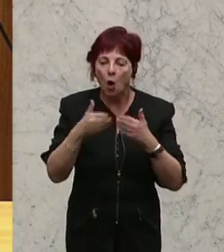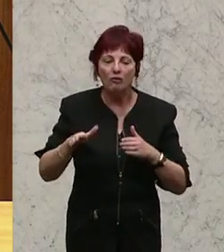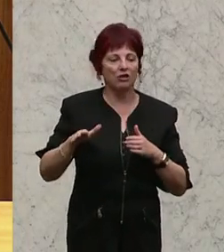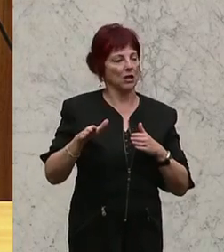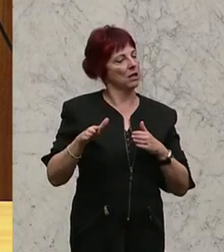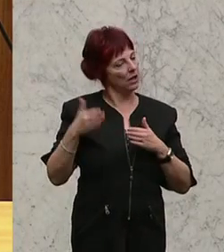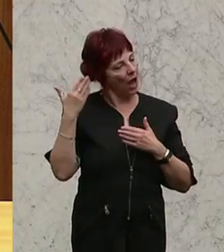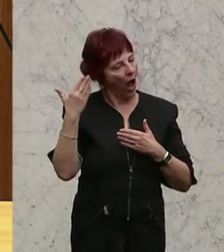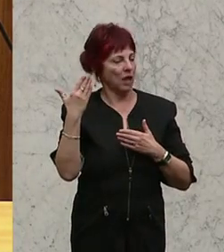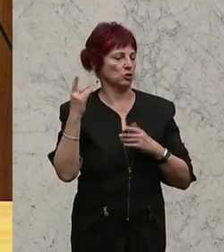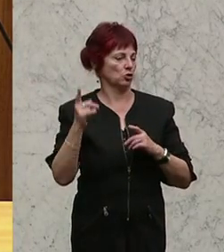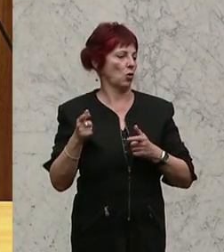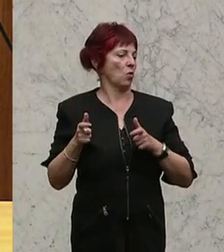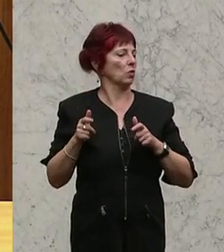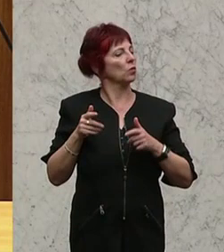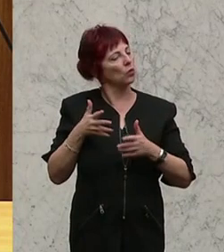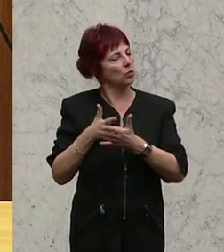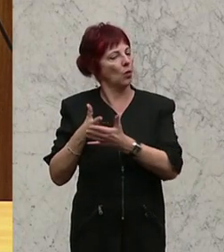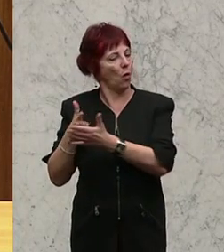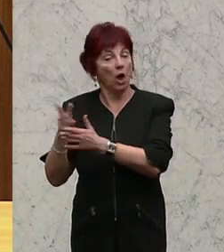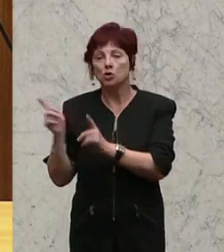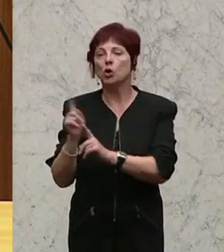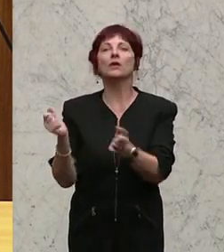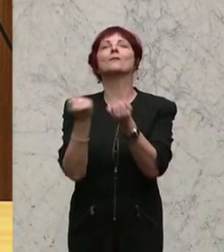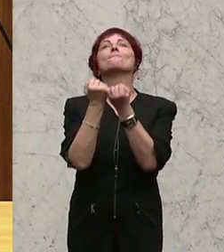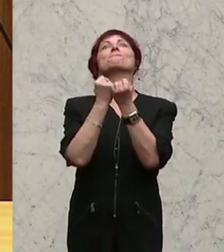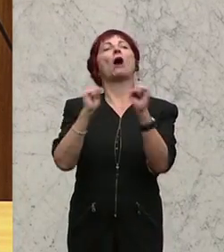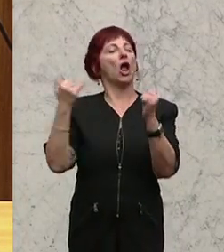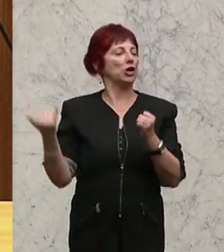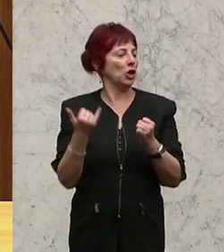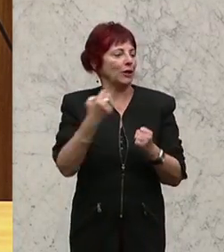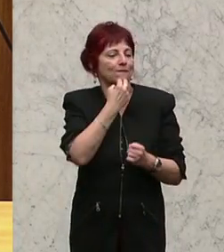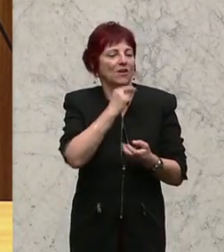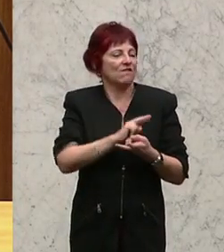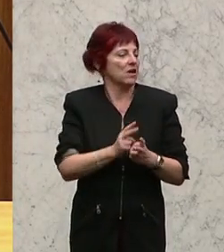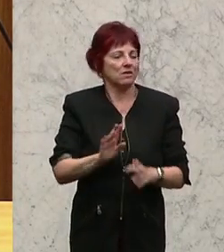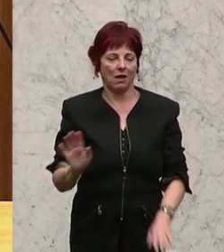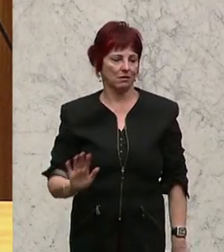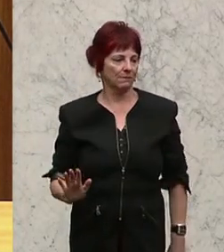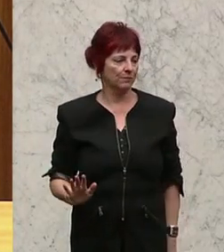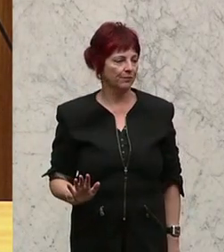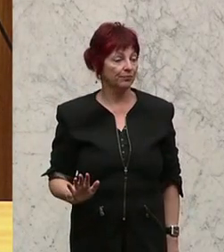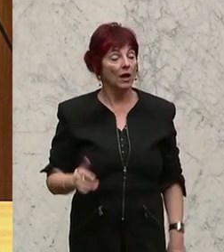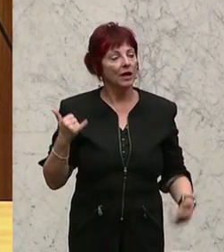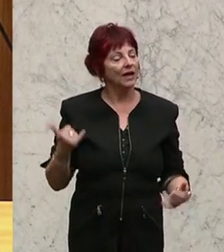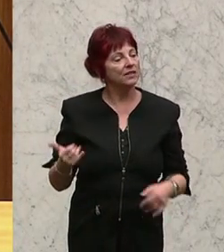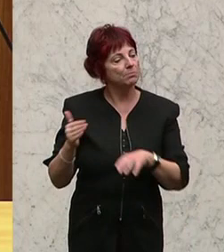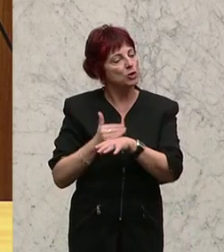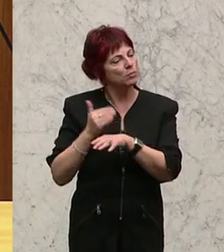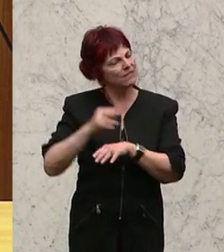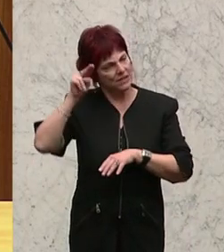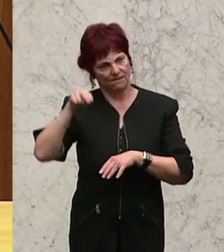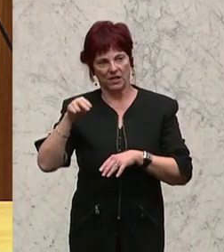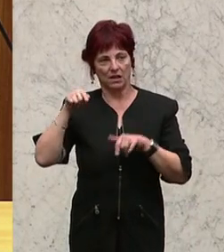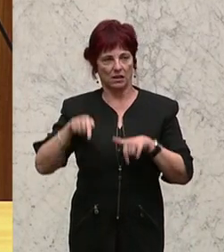im freien Markt alles zu öffnen. Das ist auch etwas, was derzeit beispielsweise in Wien ist, wenn darüber diskutiert